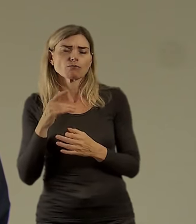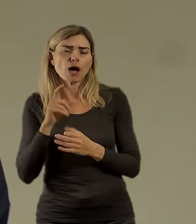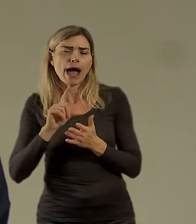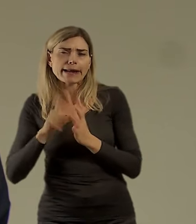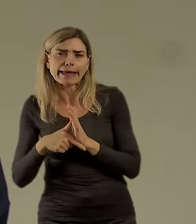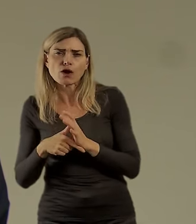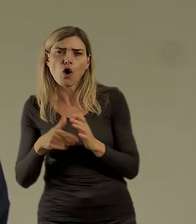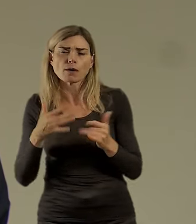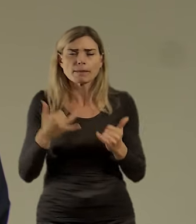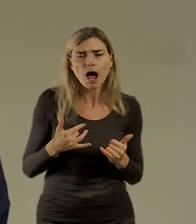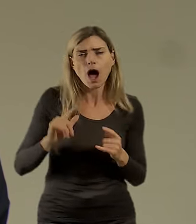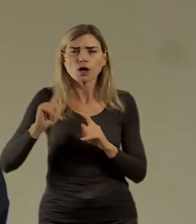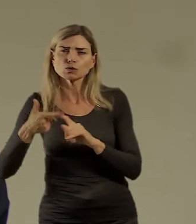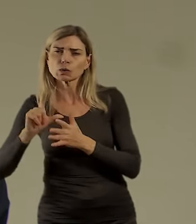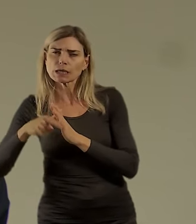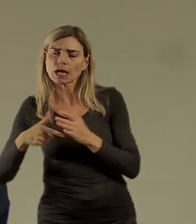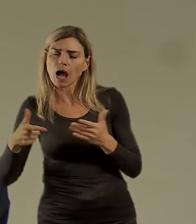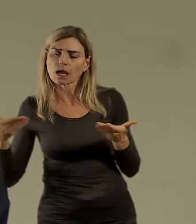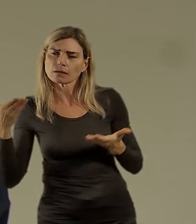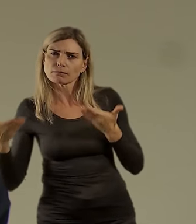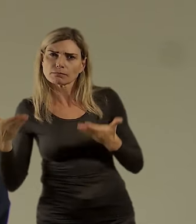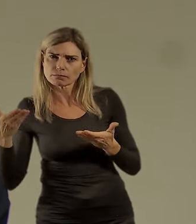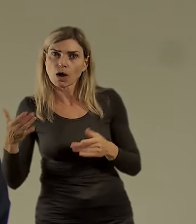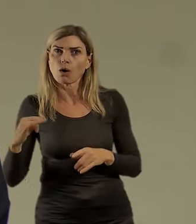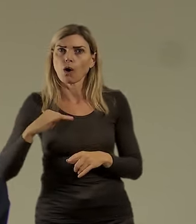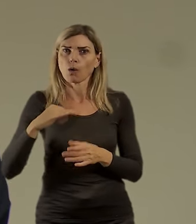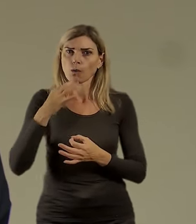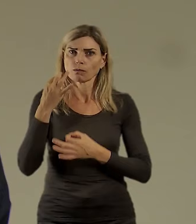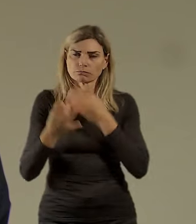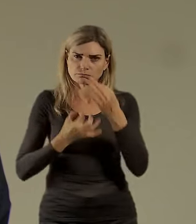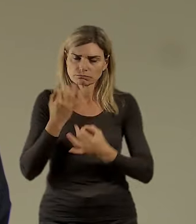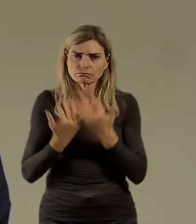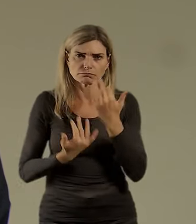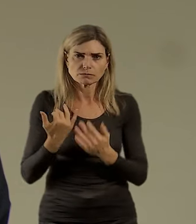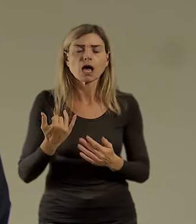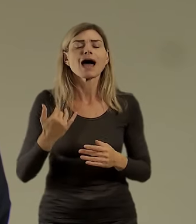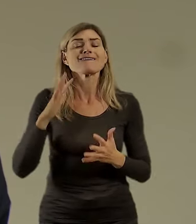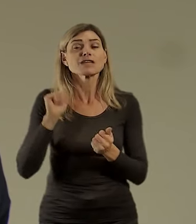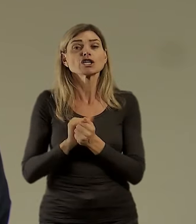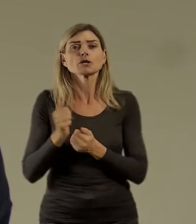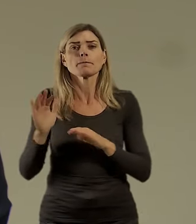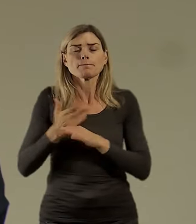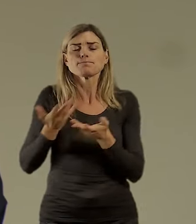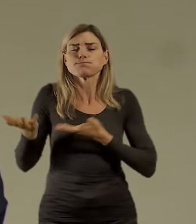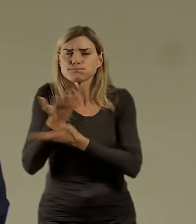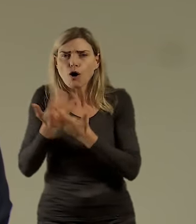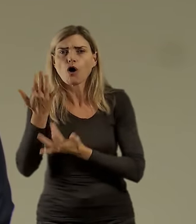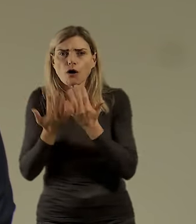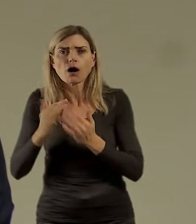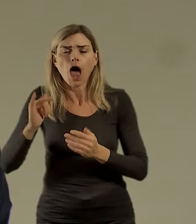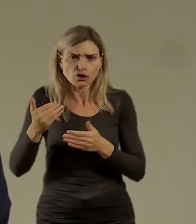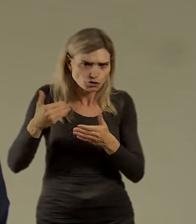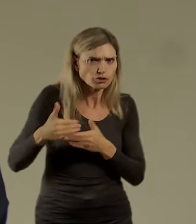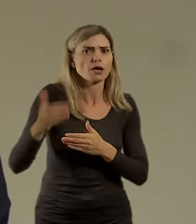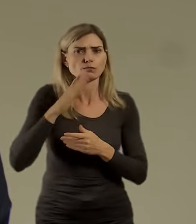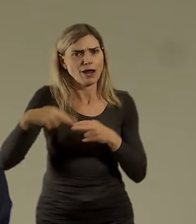zajímavých a myslím, že to odstartuje i jako další spolupráce. To, co tady říkala